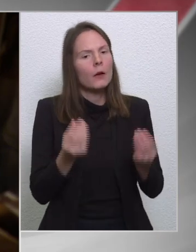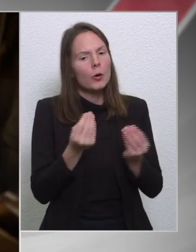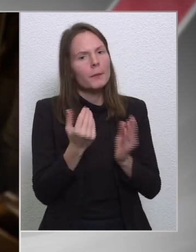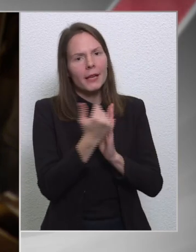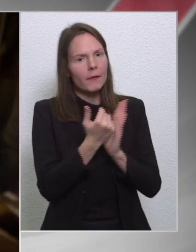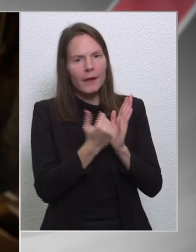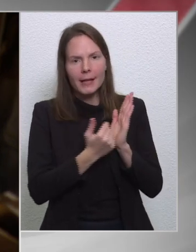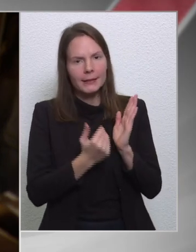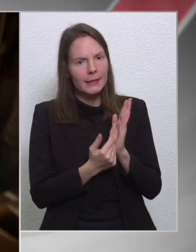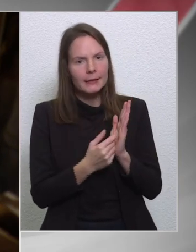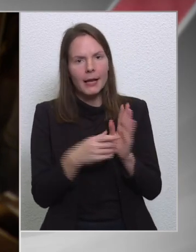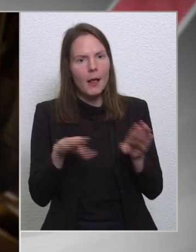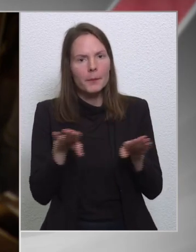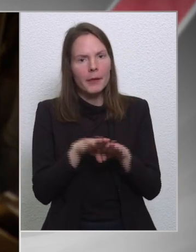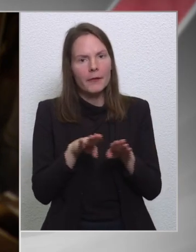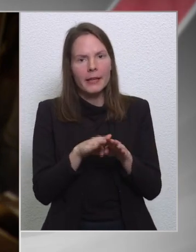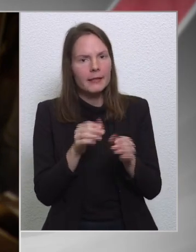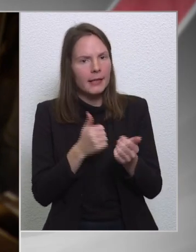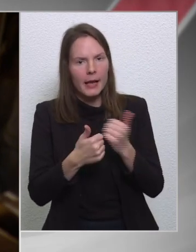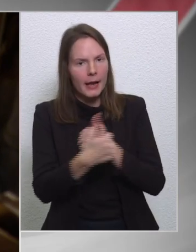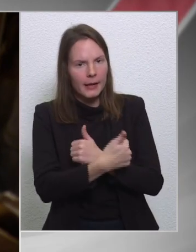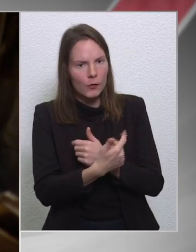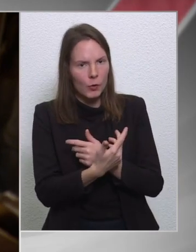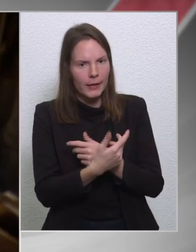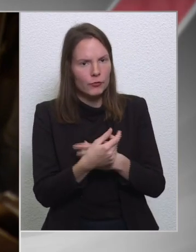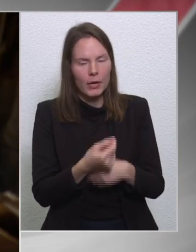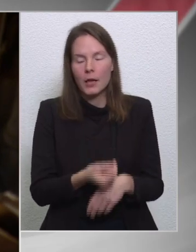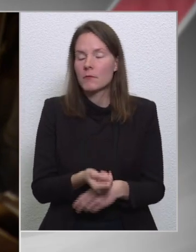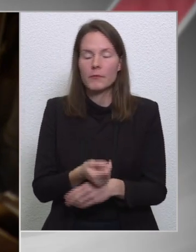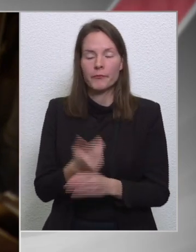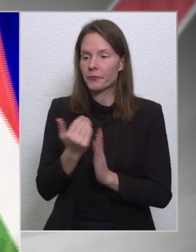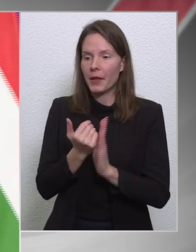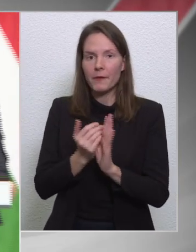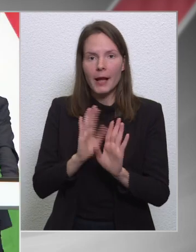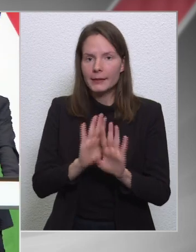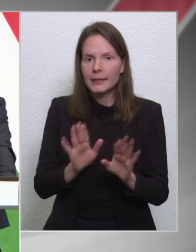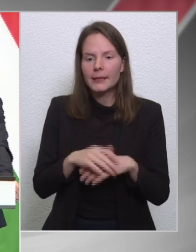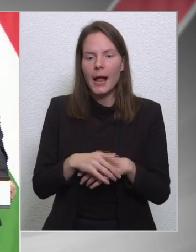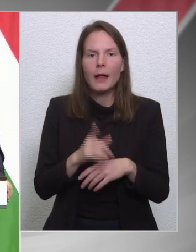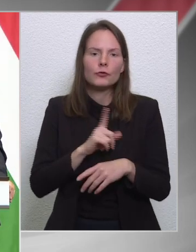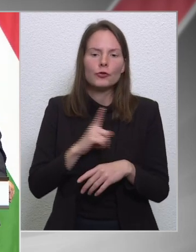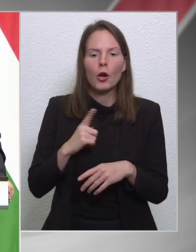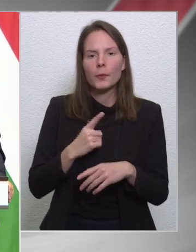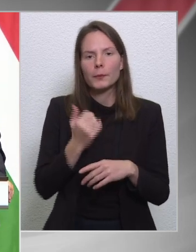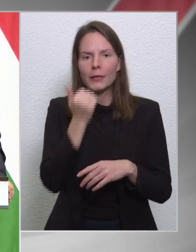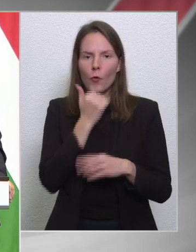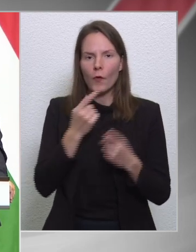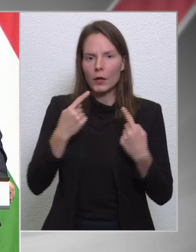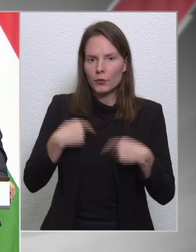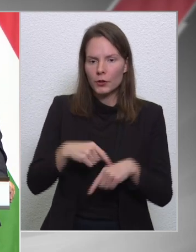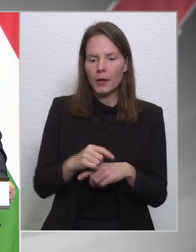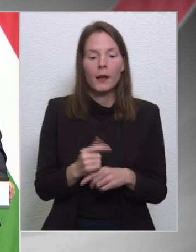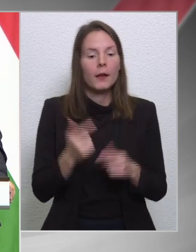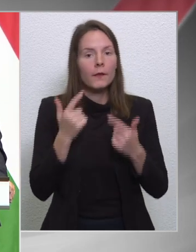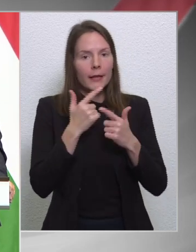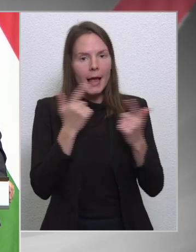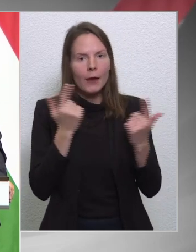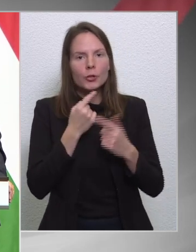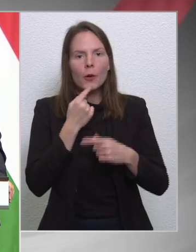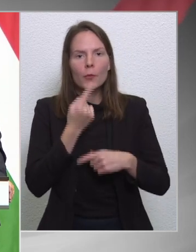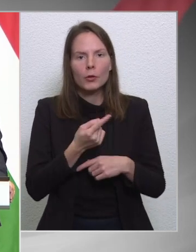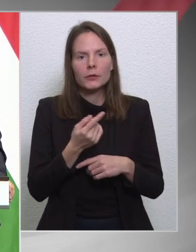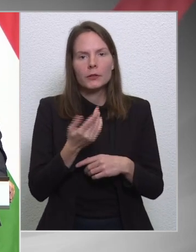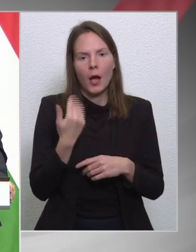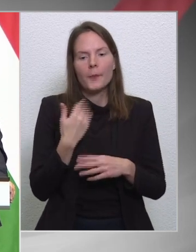befogyasztás elkerülésre annak, hogy ne Nem feltétele, nem is mondta. Csak óvatosak vagyunk. Világosan mondtam, hogy ha és amennyiben az